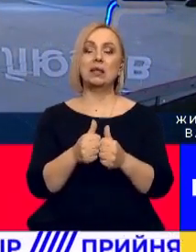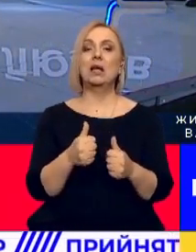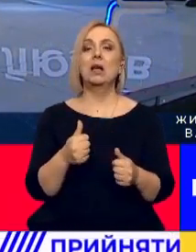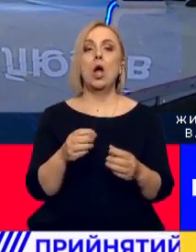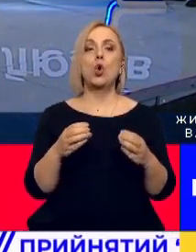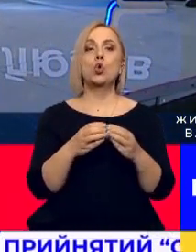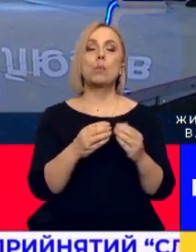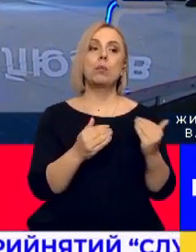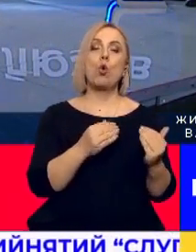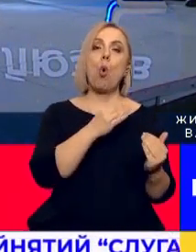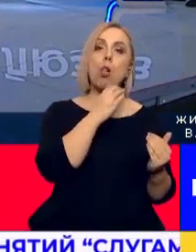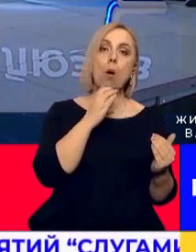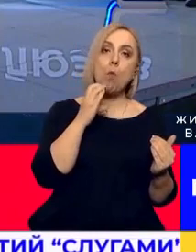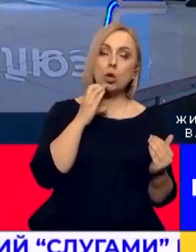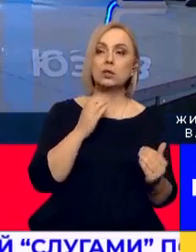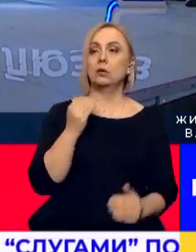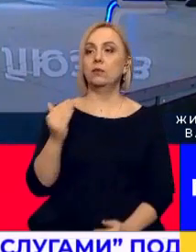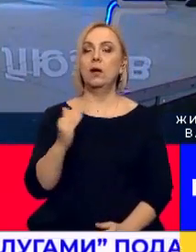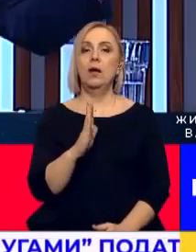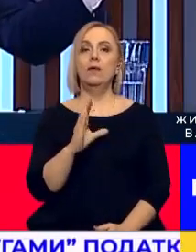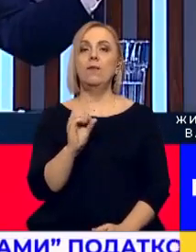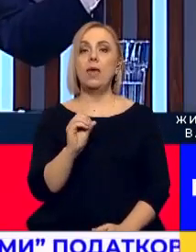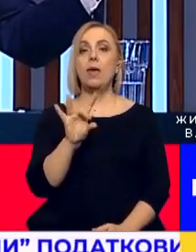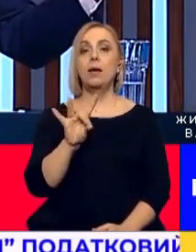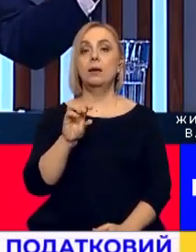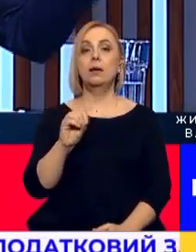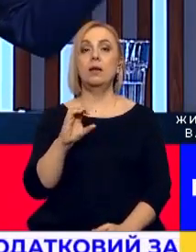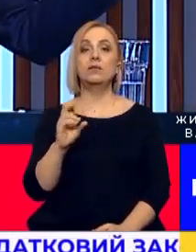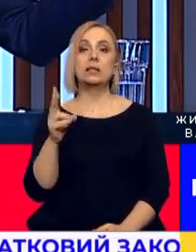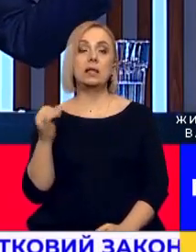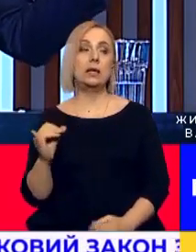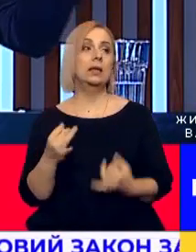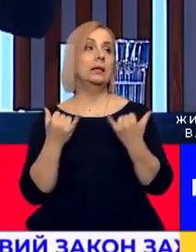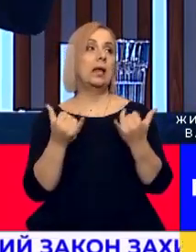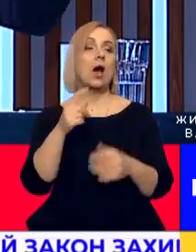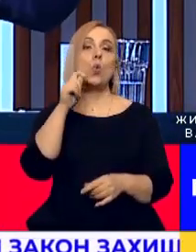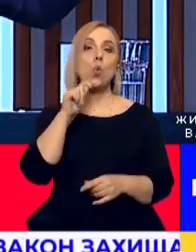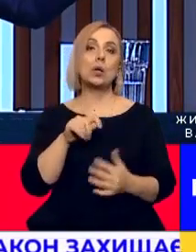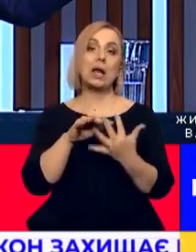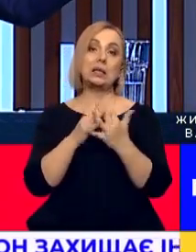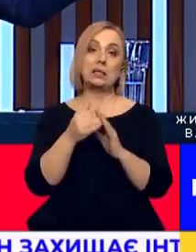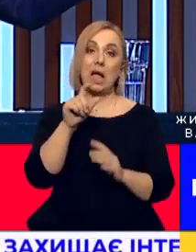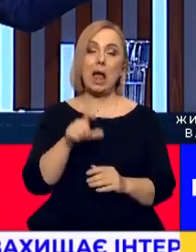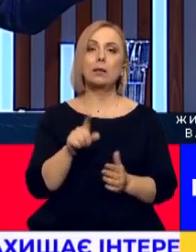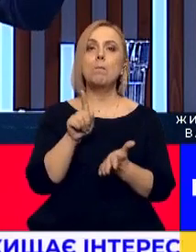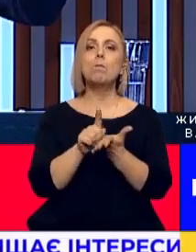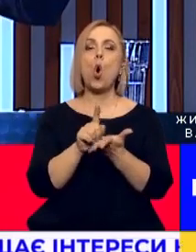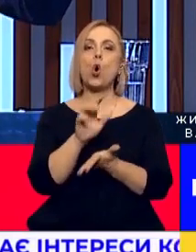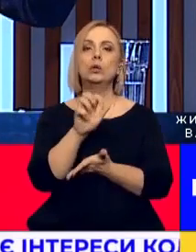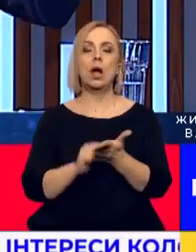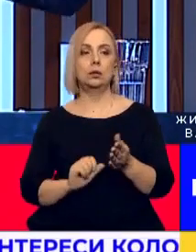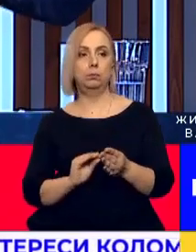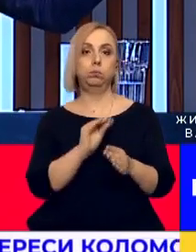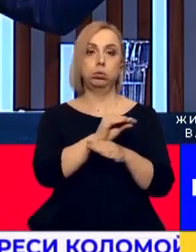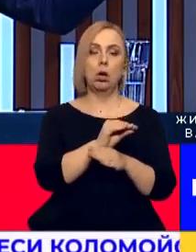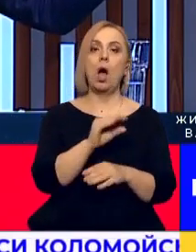групами Коломойського і Вір'євського. Для українських селян, для українських всіх громадян підвищення податків. Зверніть увагу, вчора знизили податки